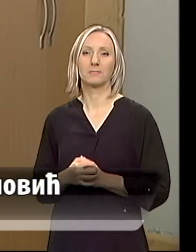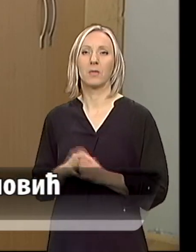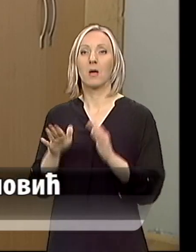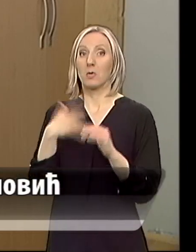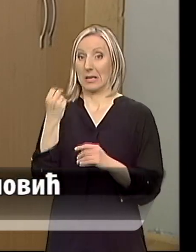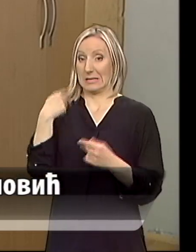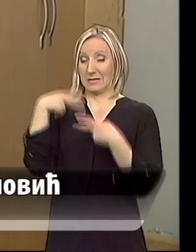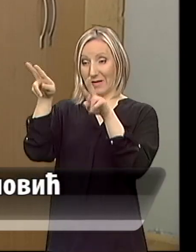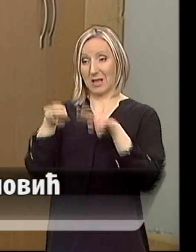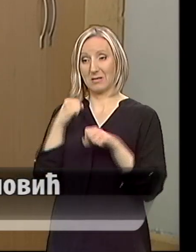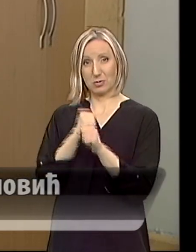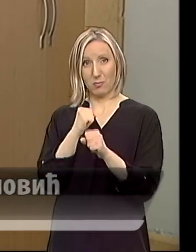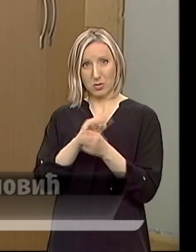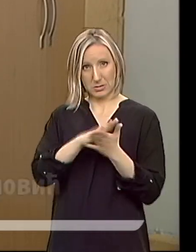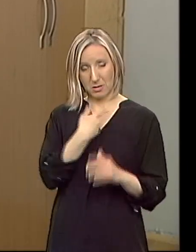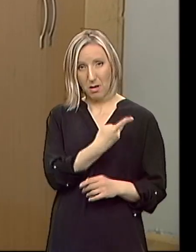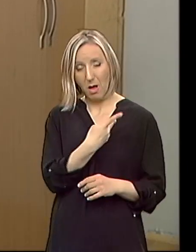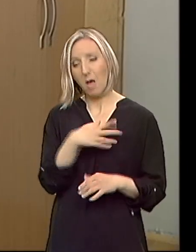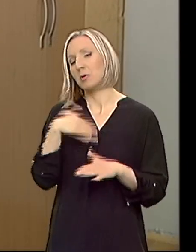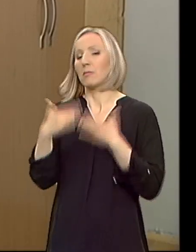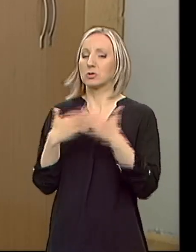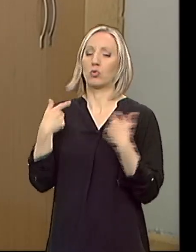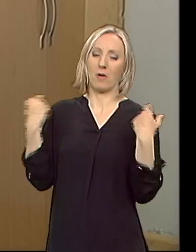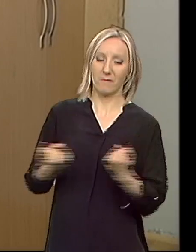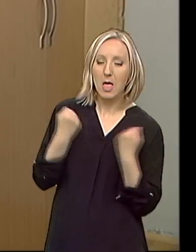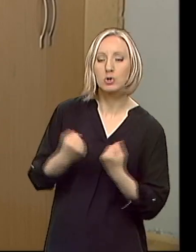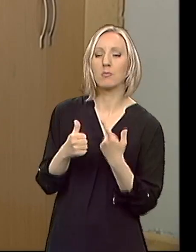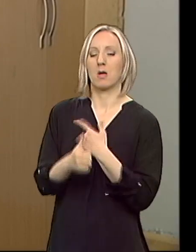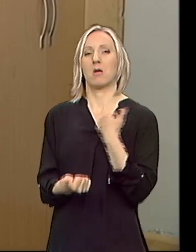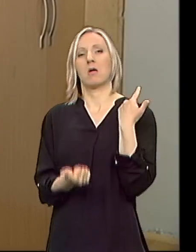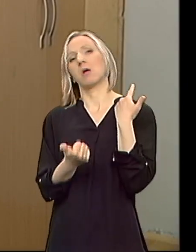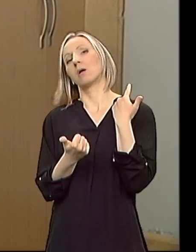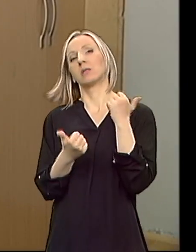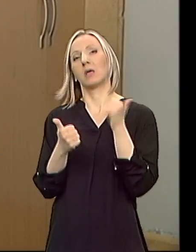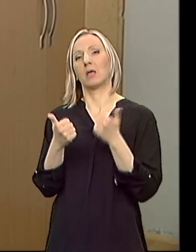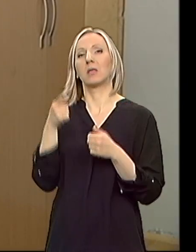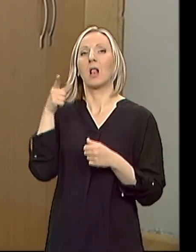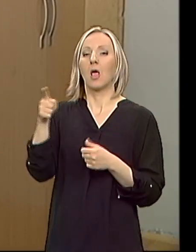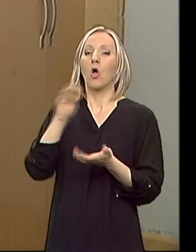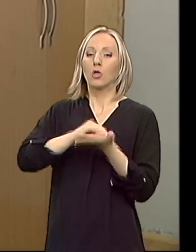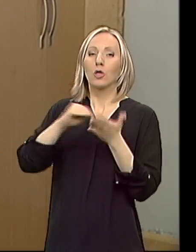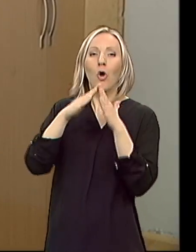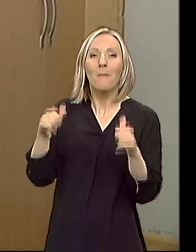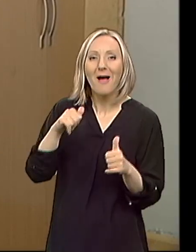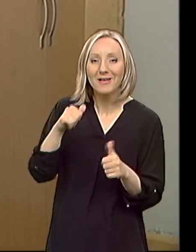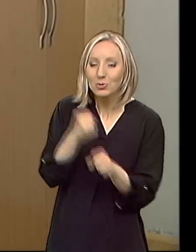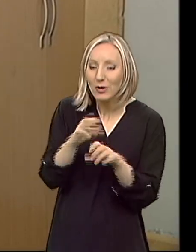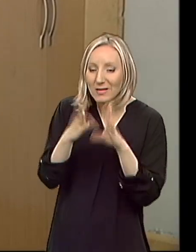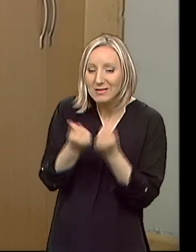naprosto kad se vratimo s posla, onda to ide procedura, vežbanje, da li uradi sad domaći s bakom ili ne uradi.